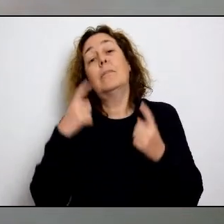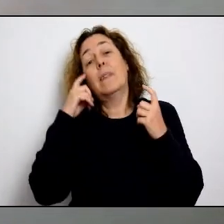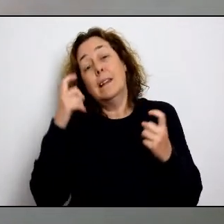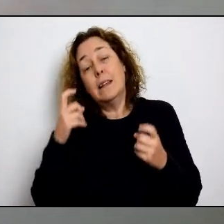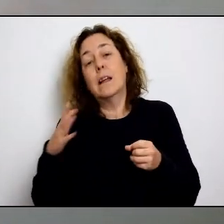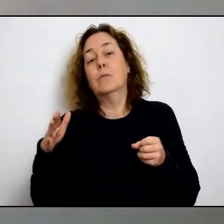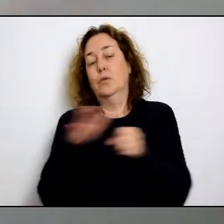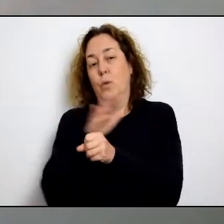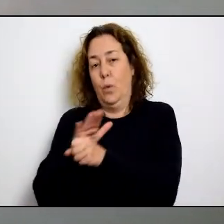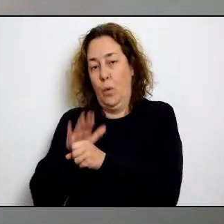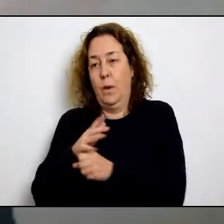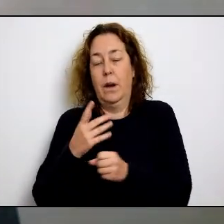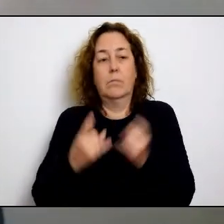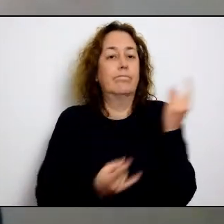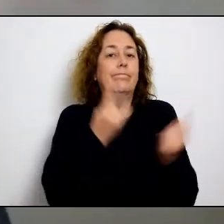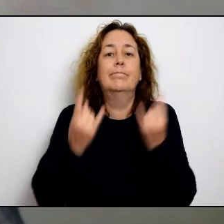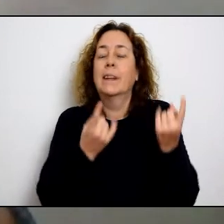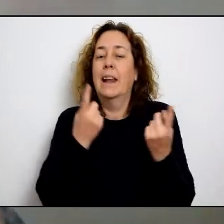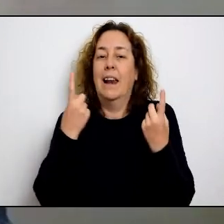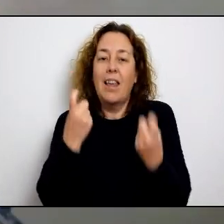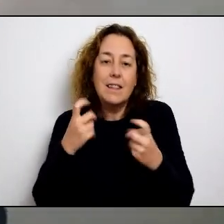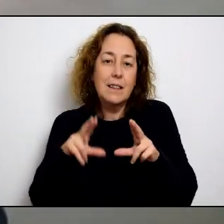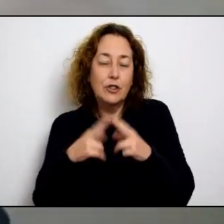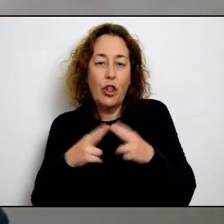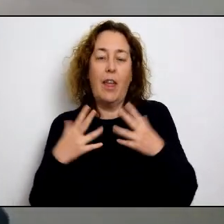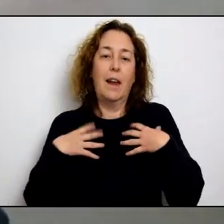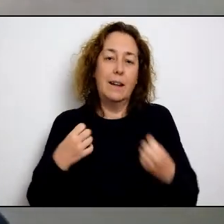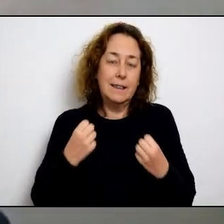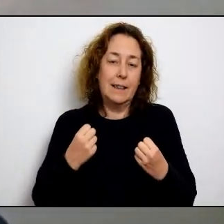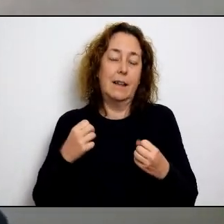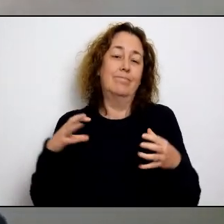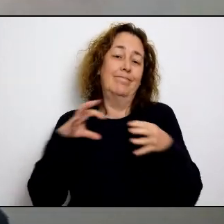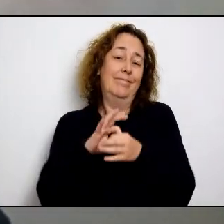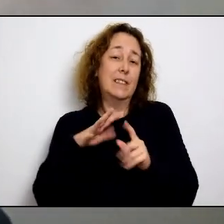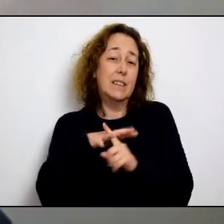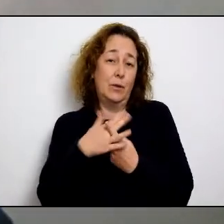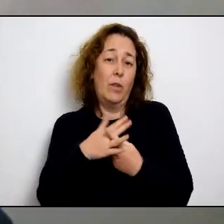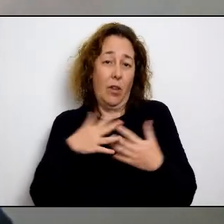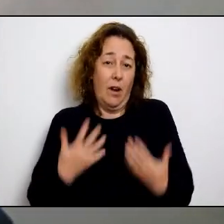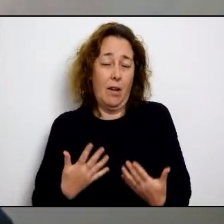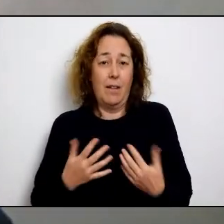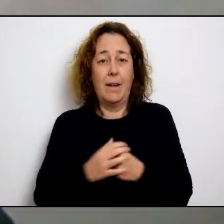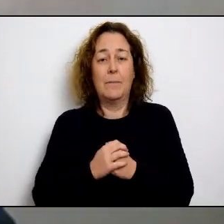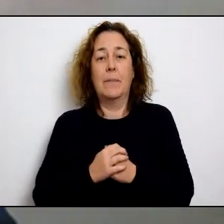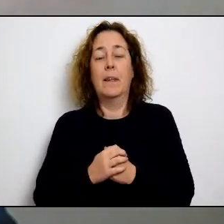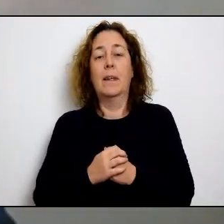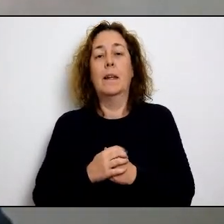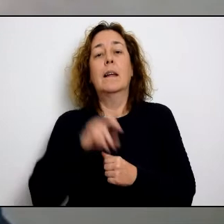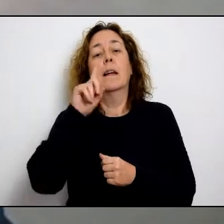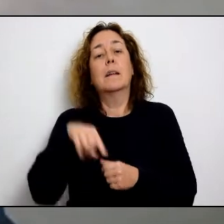necessitat no la tinguin coberta. Per tant, anem a vestir en condens, a mesura que puguem, totes les diferents derivades